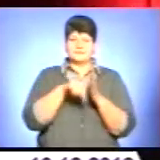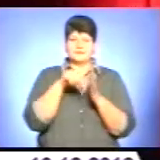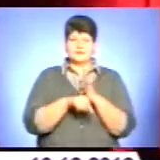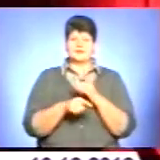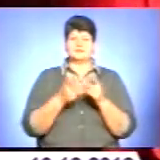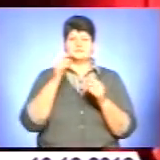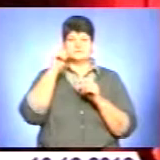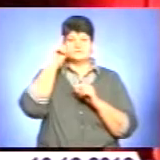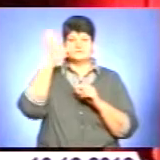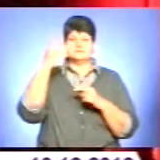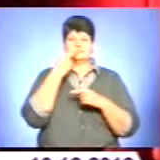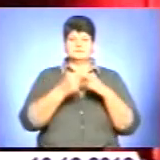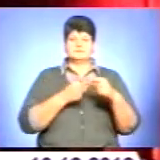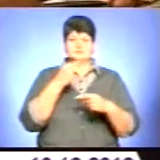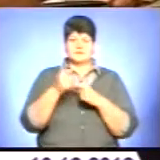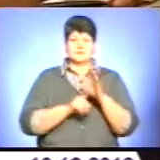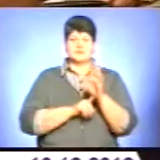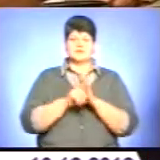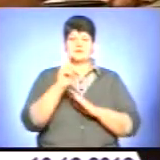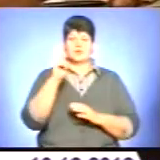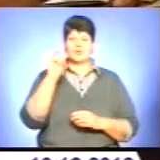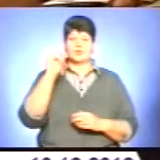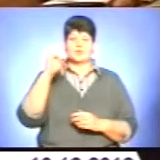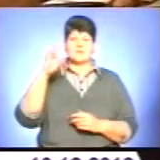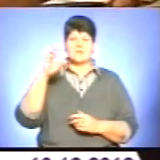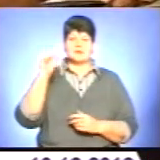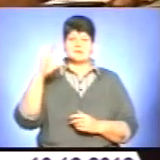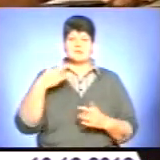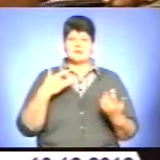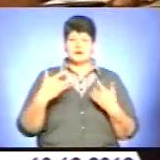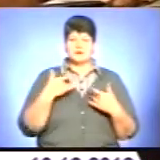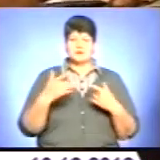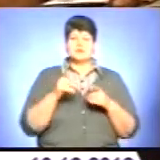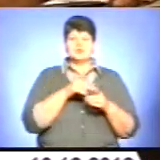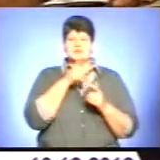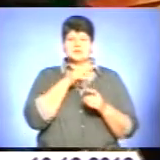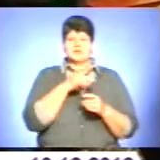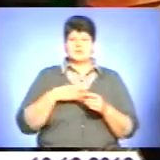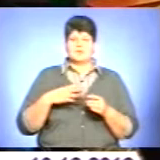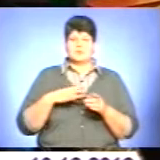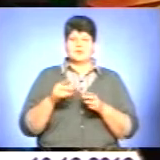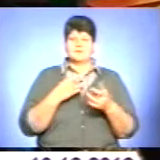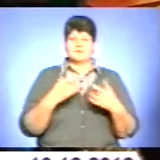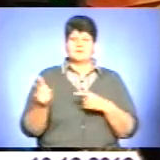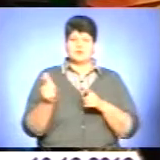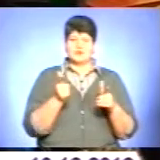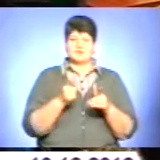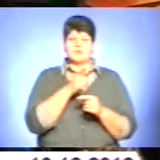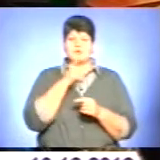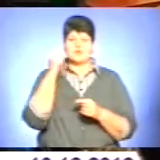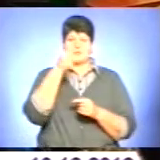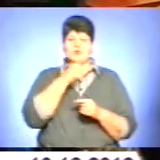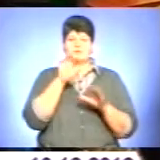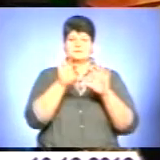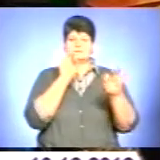започатковані ще Курпасівським театром. Підготовка до фестивалю тривала протягом року, а це перегляд і підбір вистав. Як зауважу